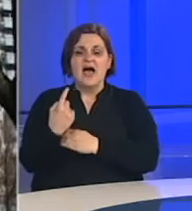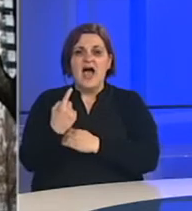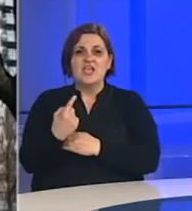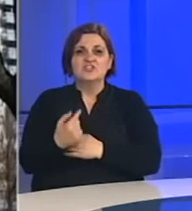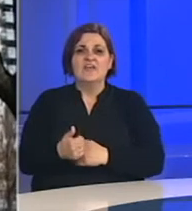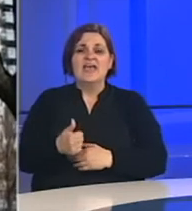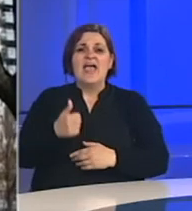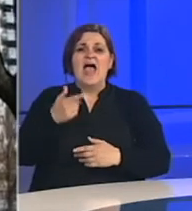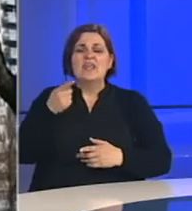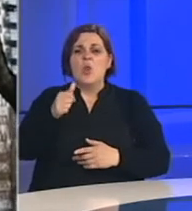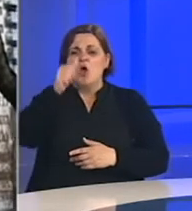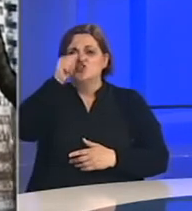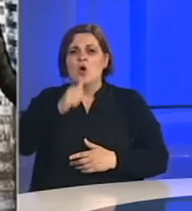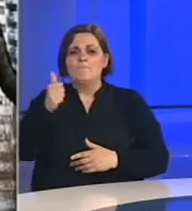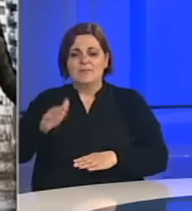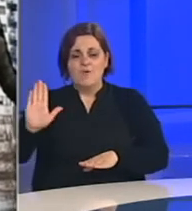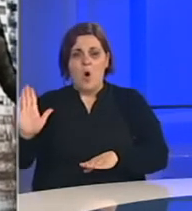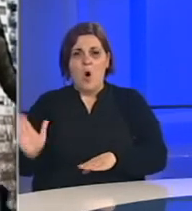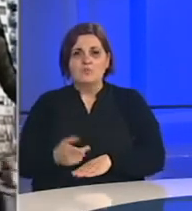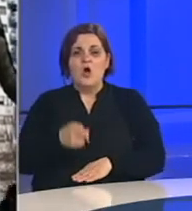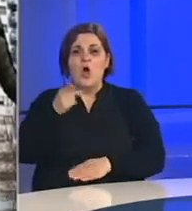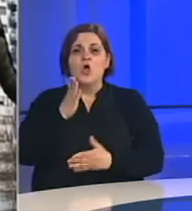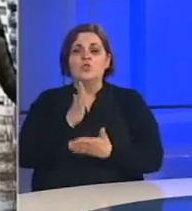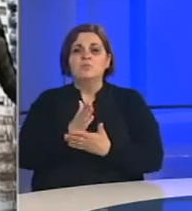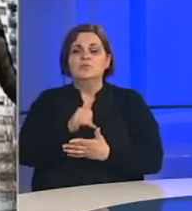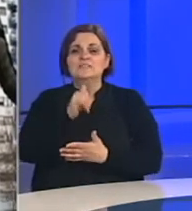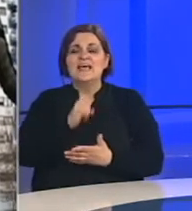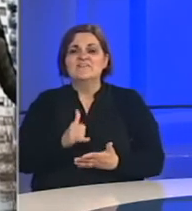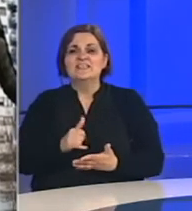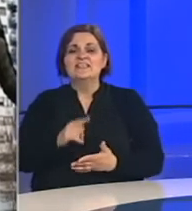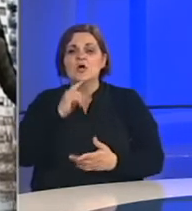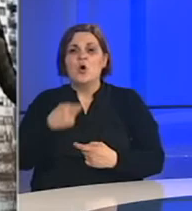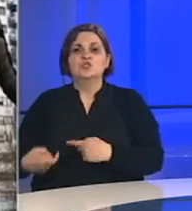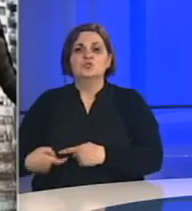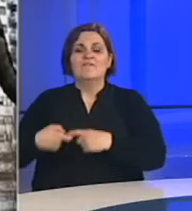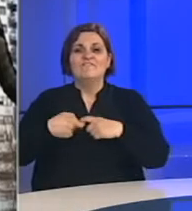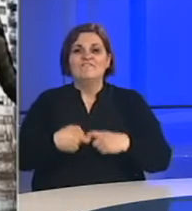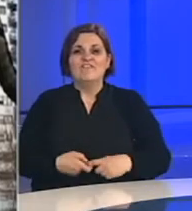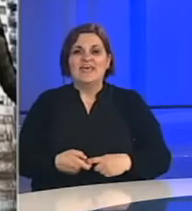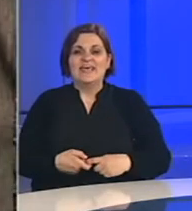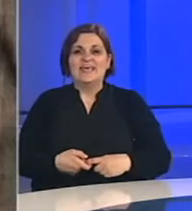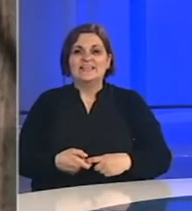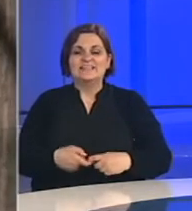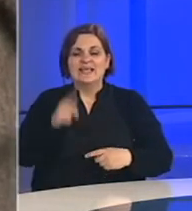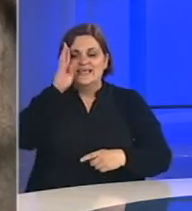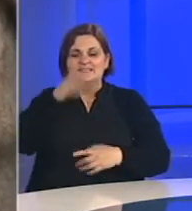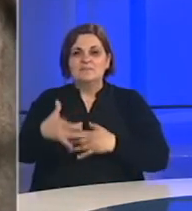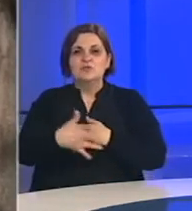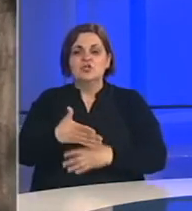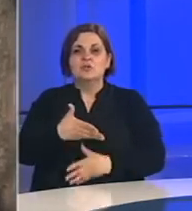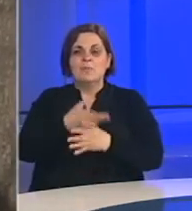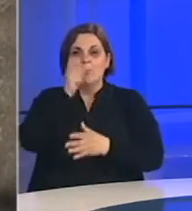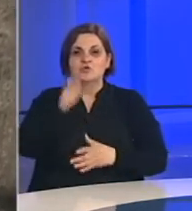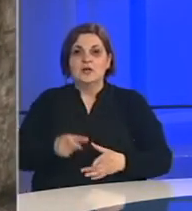prvi rezove ili ono što prvo otpada to budu servise koji su vezani za psihosocialnu pomoć